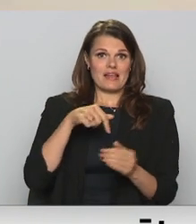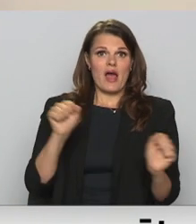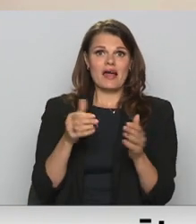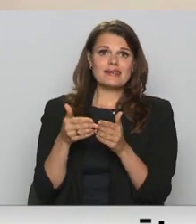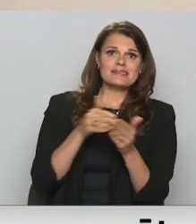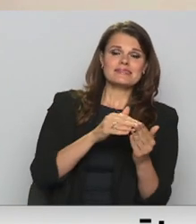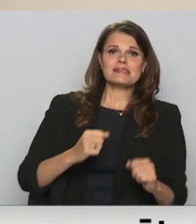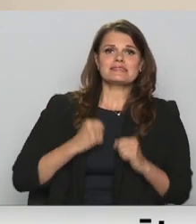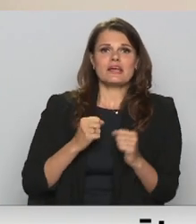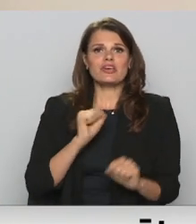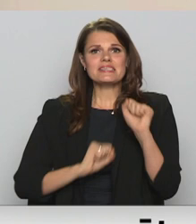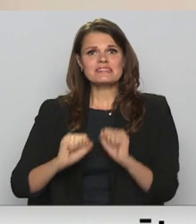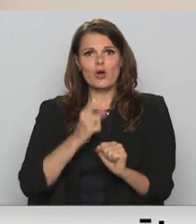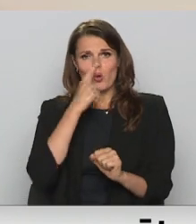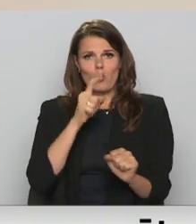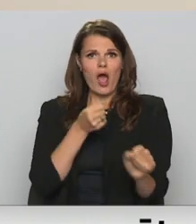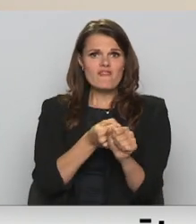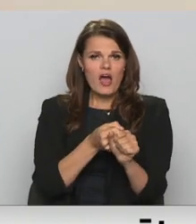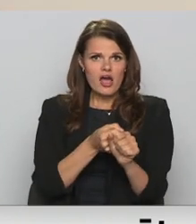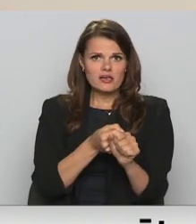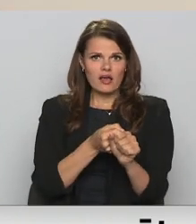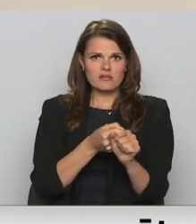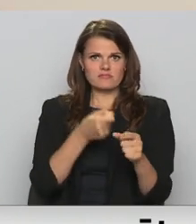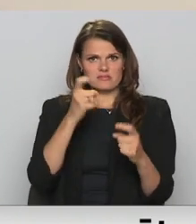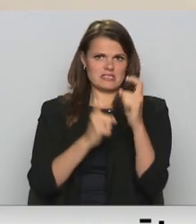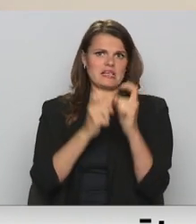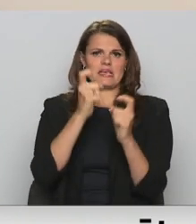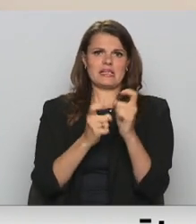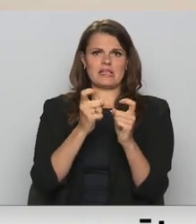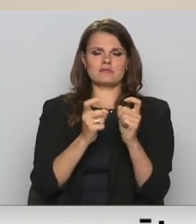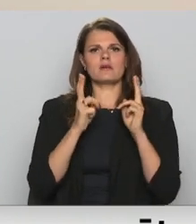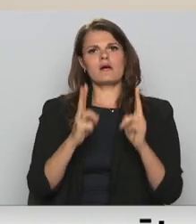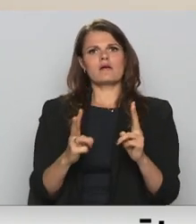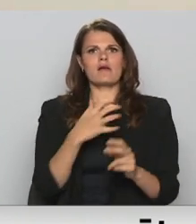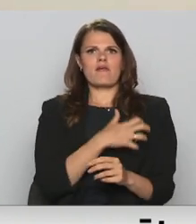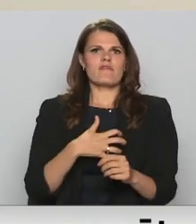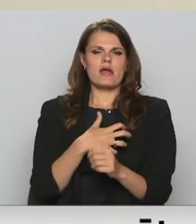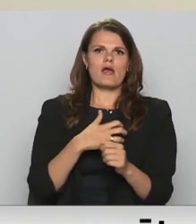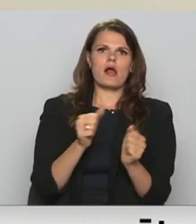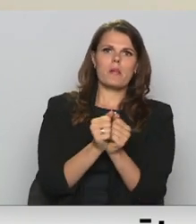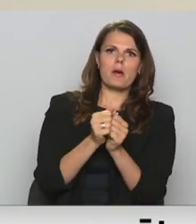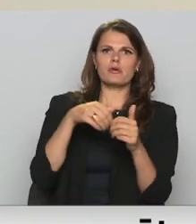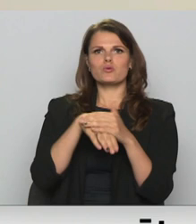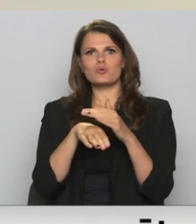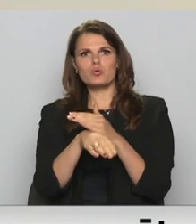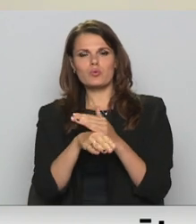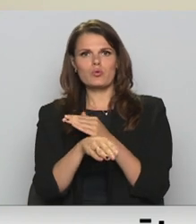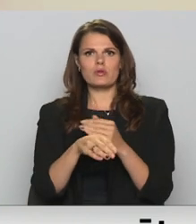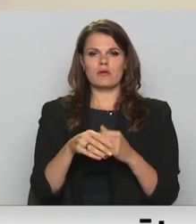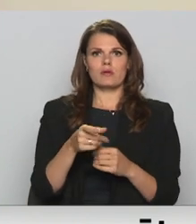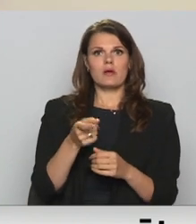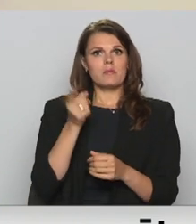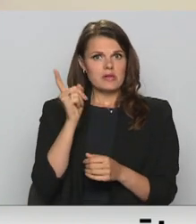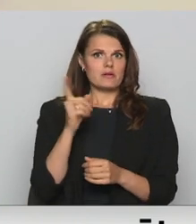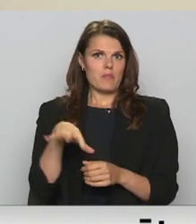stūri un mēģināt izvairīties no sadorsmes. Strīdz par to, ka vajadzētu nodrukāt lapiņas, brīdinot pasažierus, ka mēs